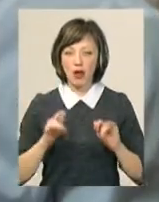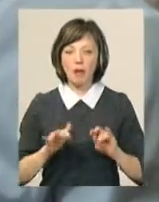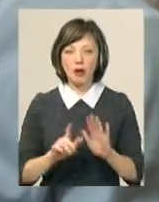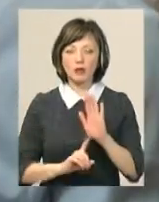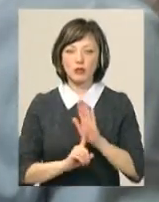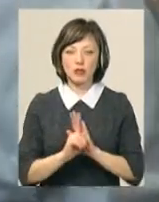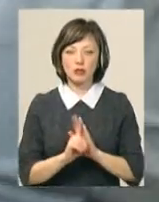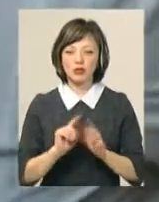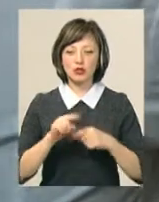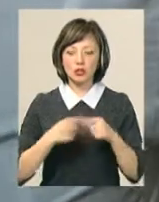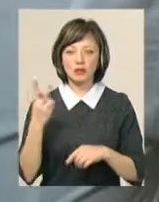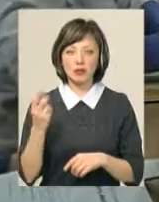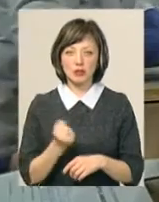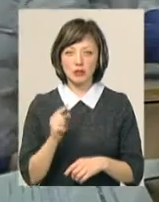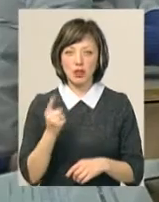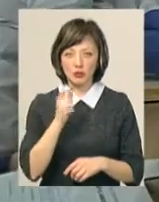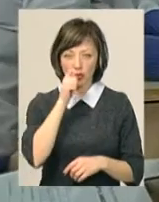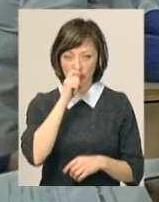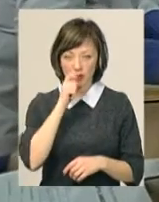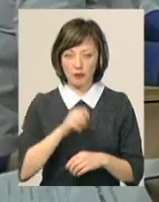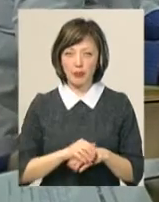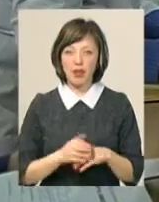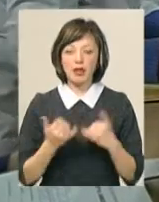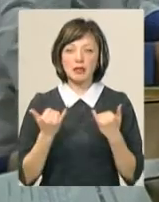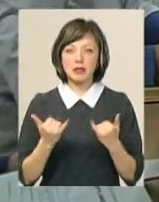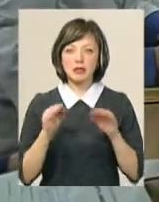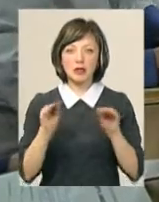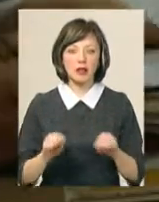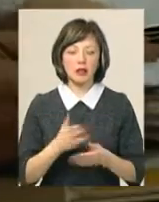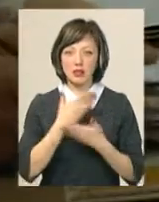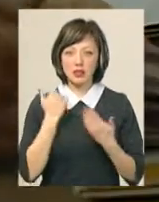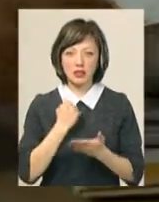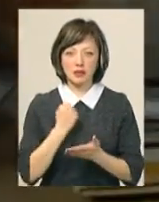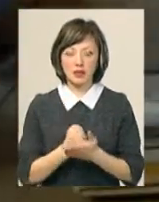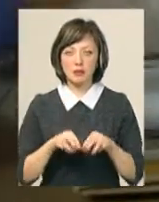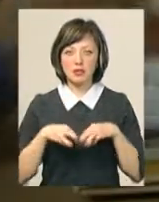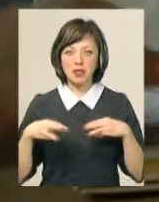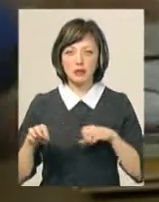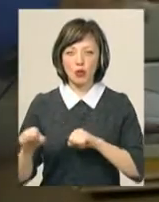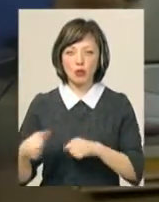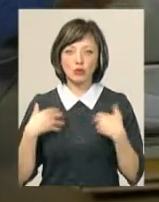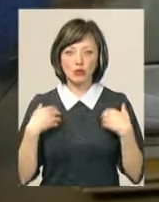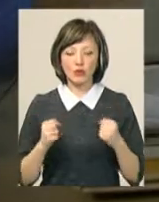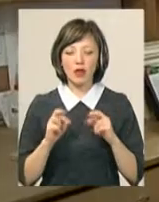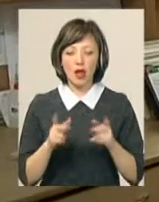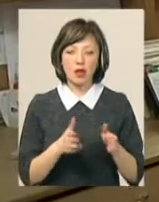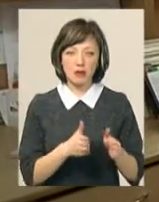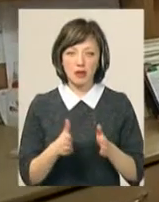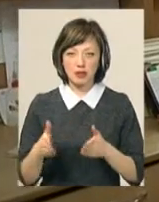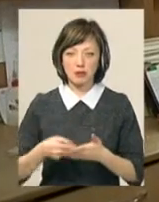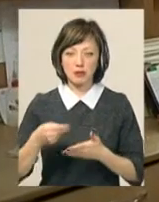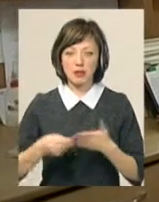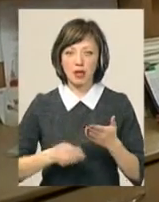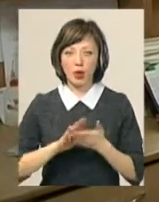має розпочатися за два тижні – 1 квітня. Наразі декларація не затверджена Міністерством охорони здоров'я, як і механізм підписання